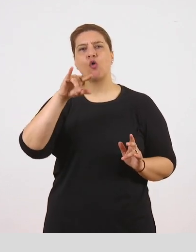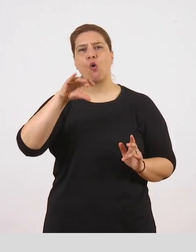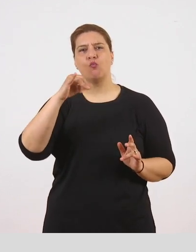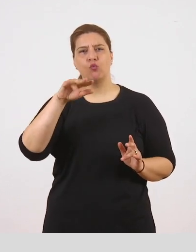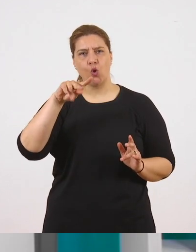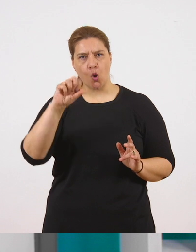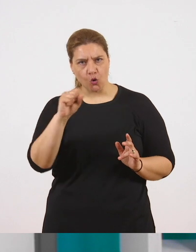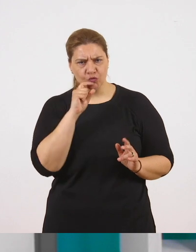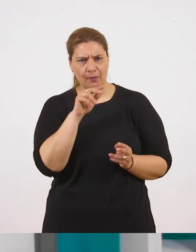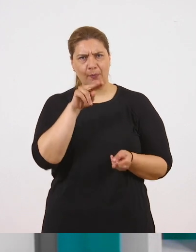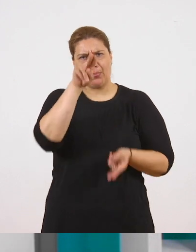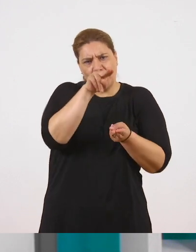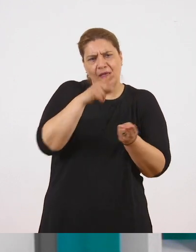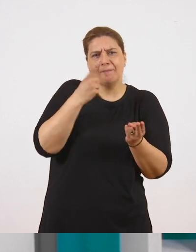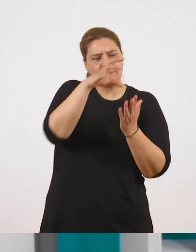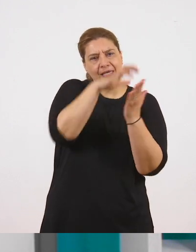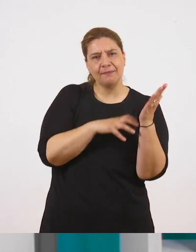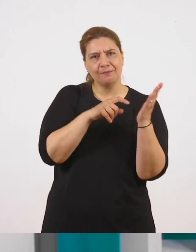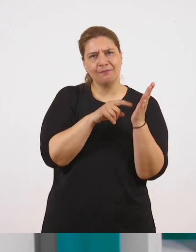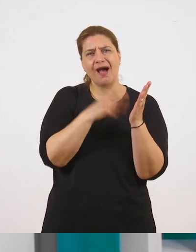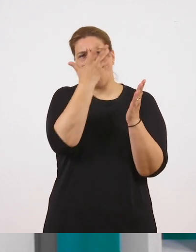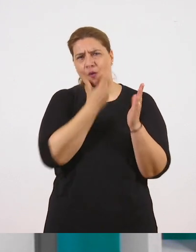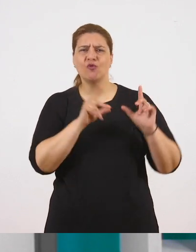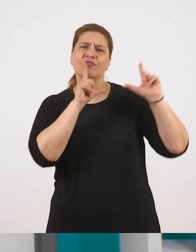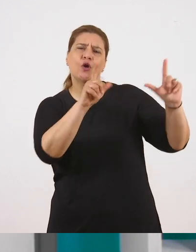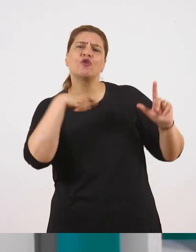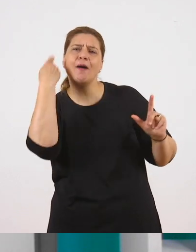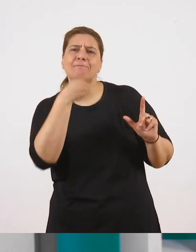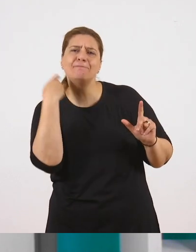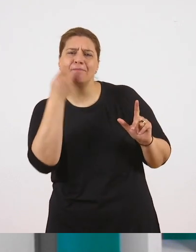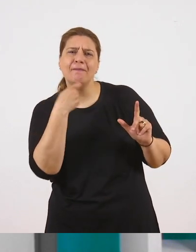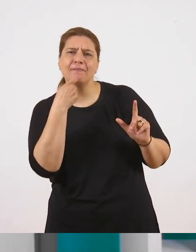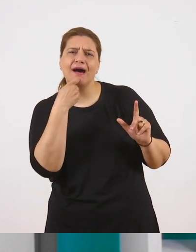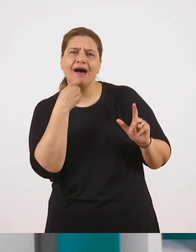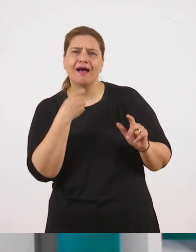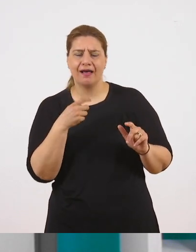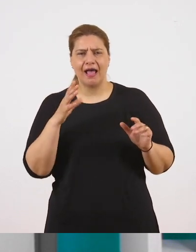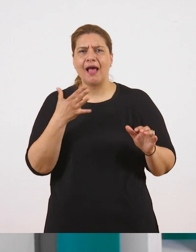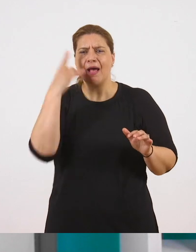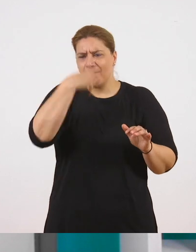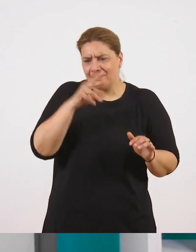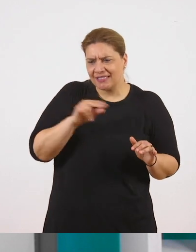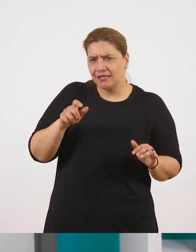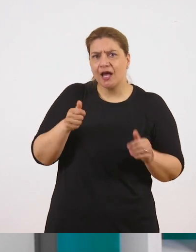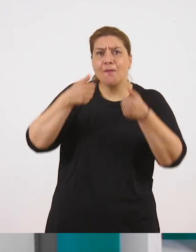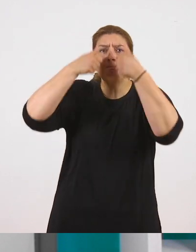πάρα πολύ μικρό πείμα, μας δίνει μια πολύ ωραία εικόνα της μαμάς που είναι σαν να πιάνει την Παναγιά από το χέρι και τρέχει να